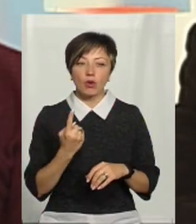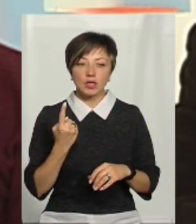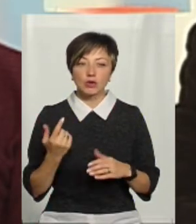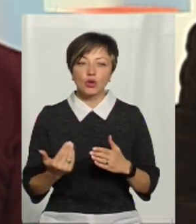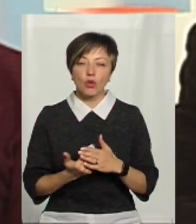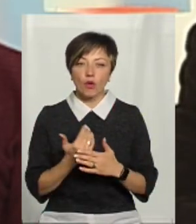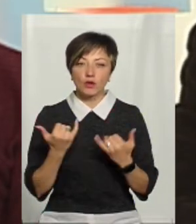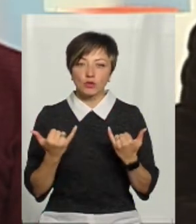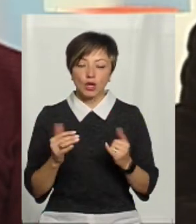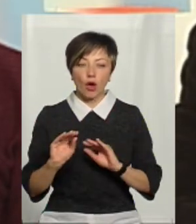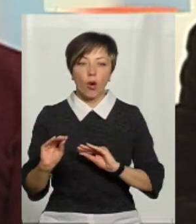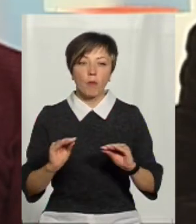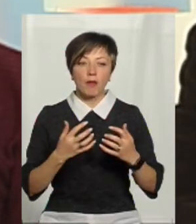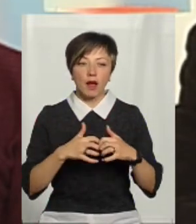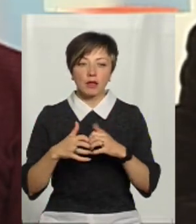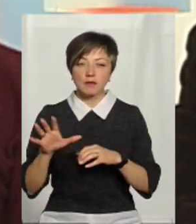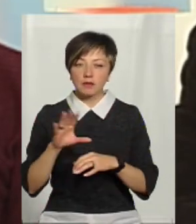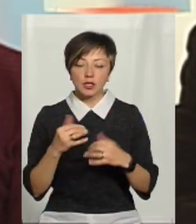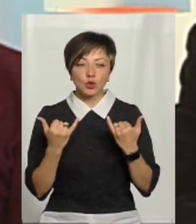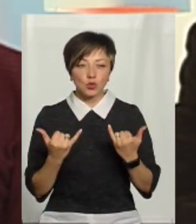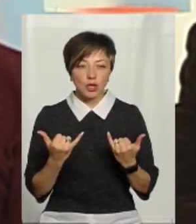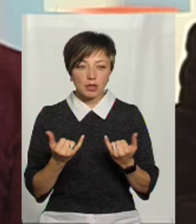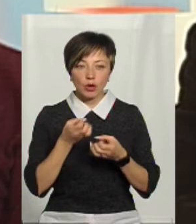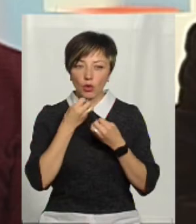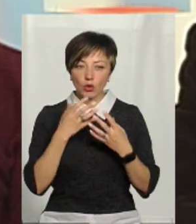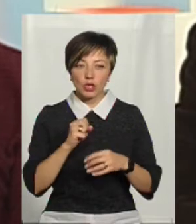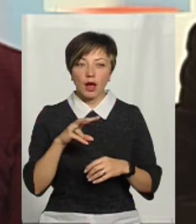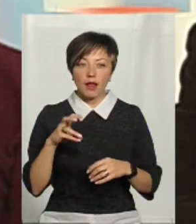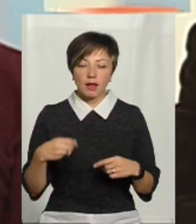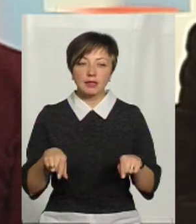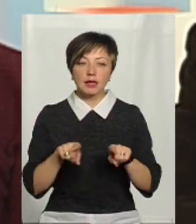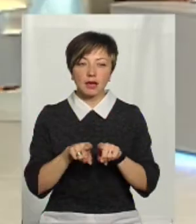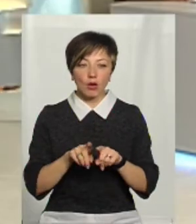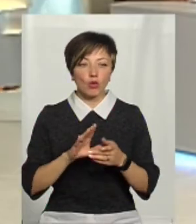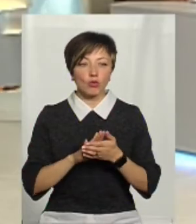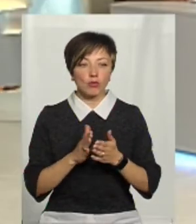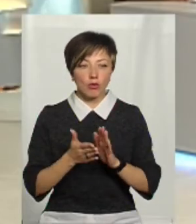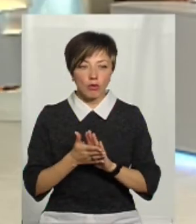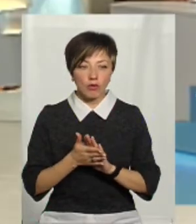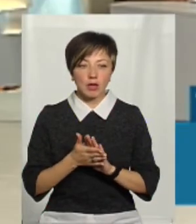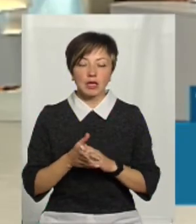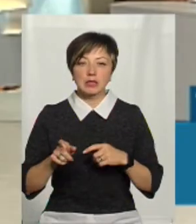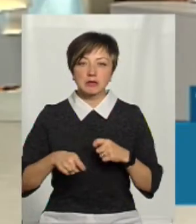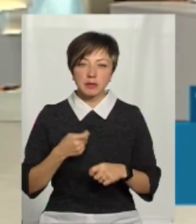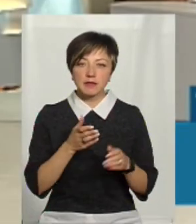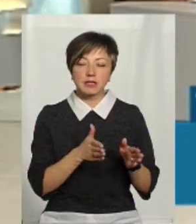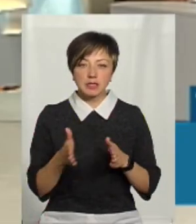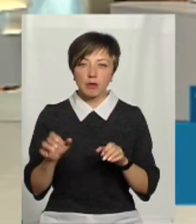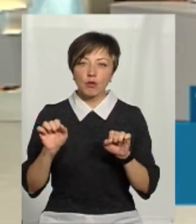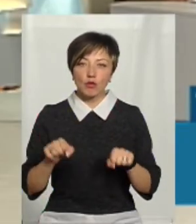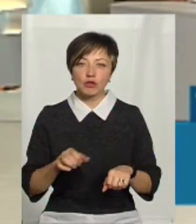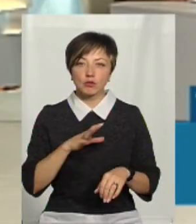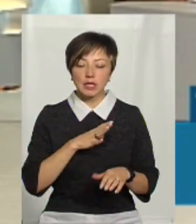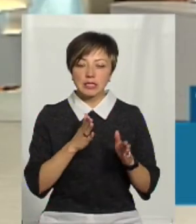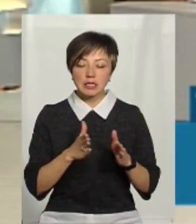нових, один із сучасних. Обладнання там все хороше, сучасне, але бачите, навіть в таких умовах, який збій в системі може бути.